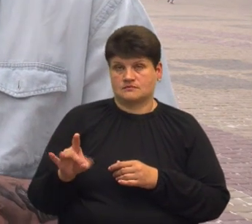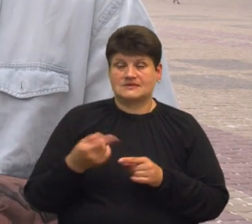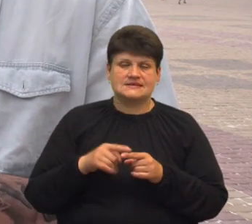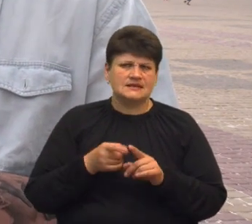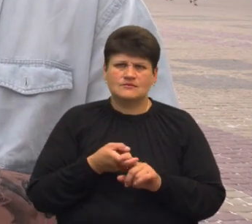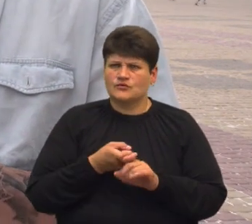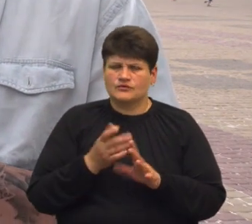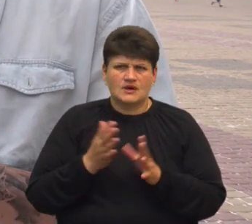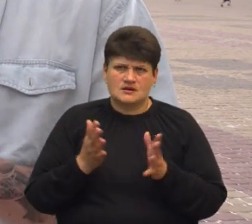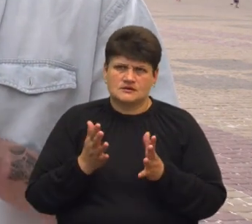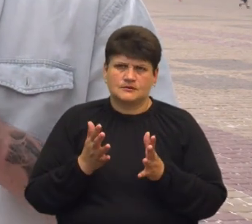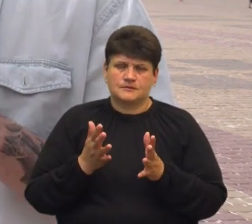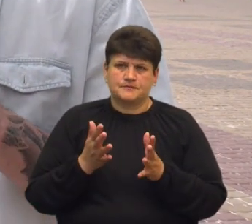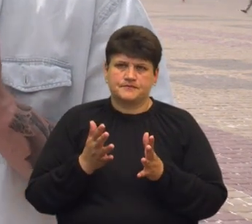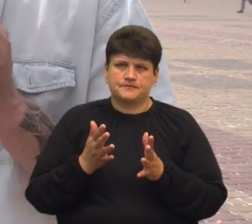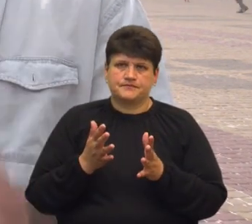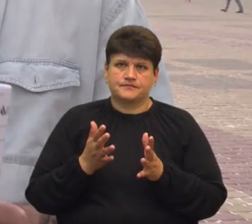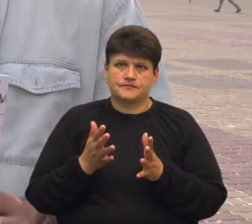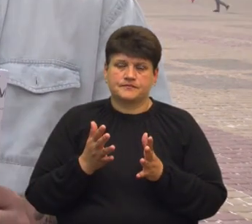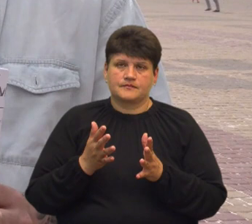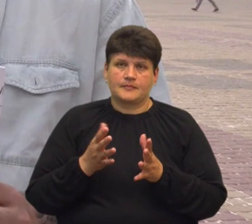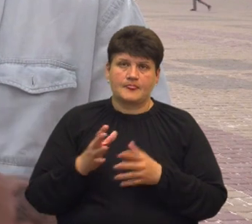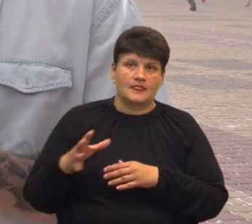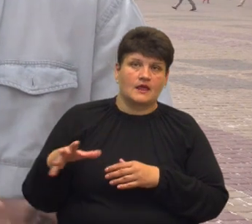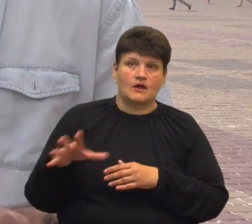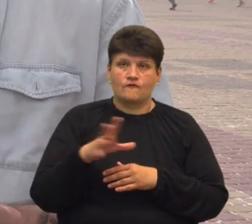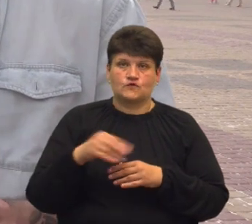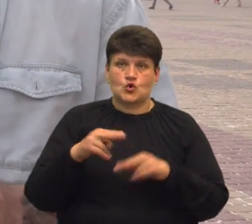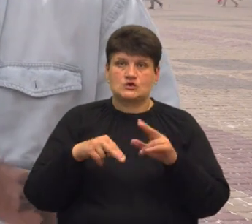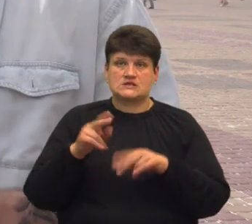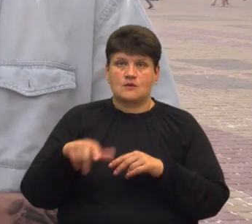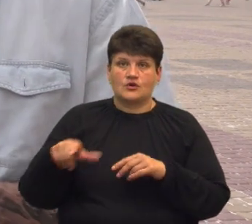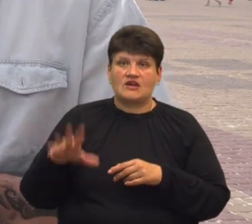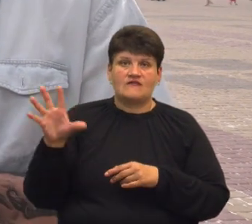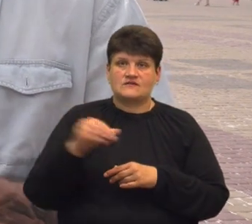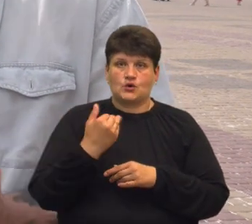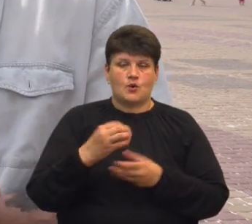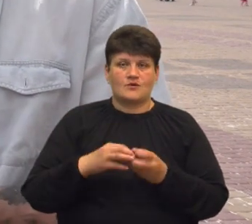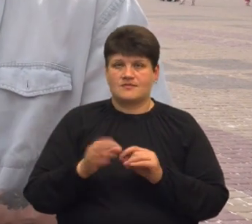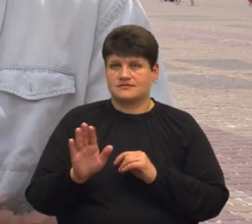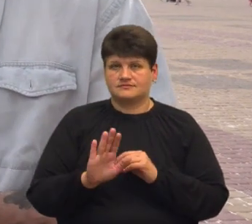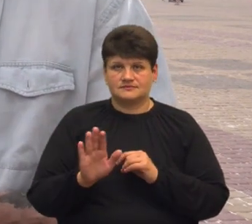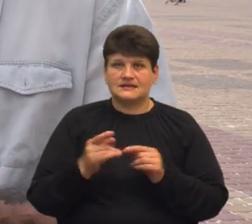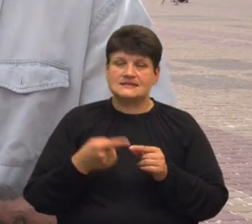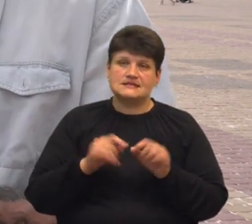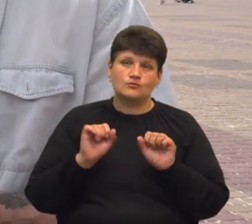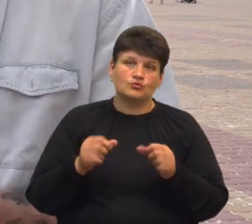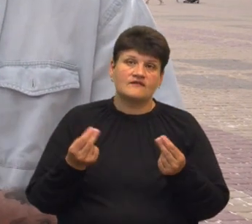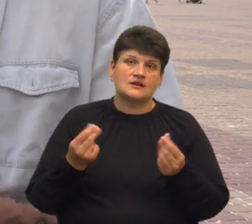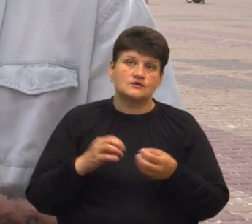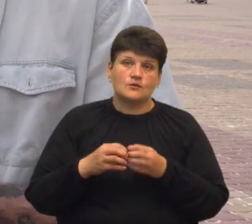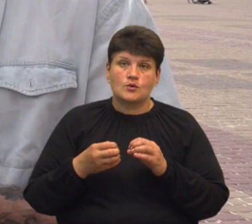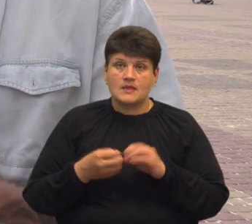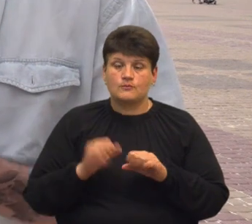безпосередньо, умовно, всього забудовника і всіх його проблем. Це не так, тому що це можуть бути фінансові проблеми,